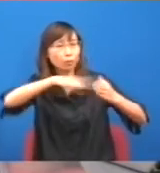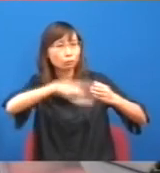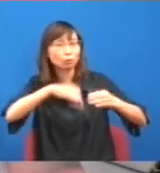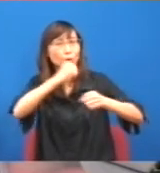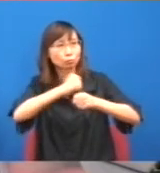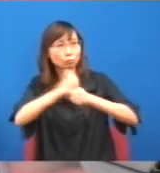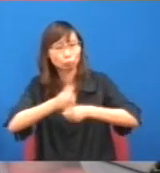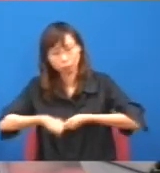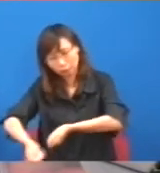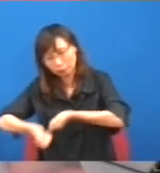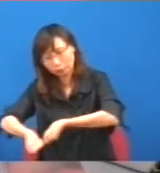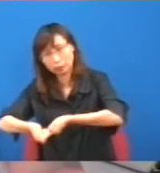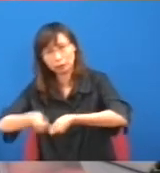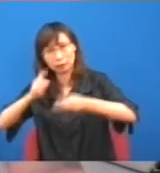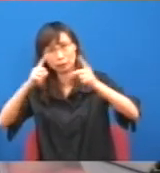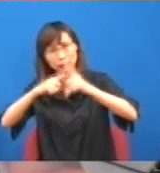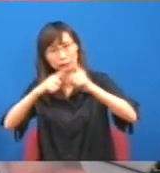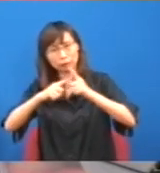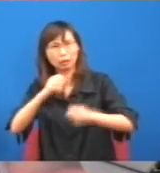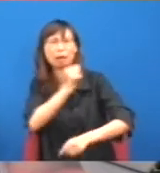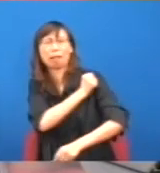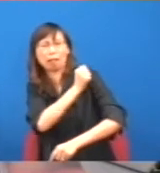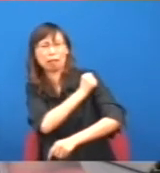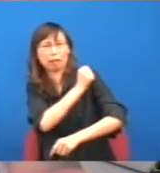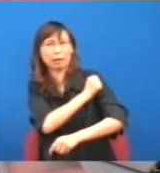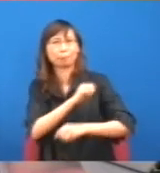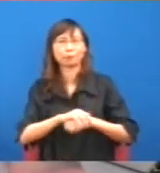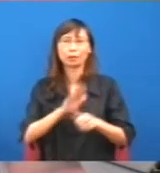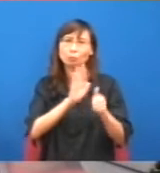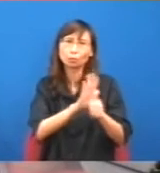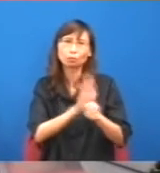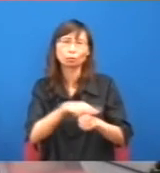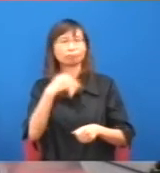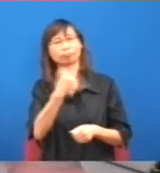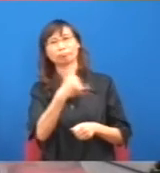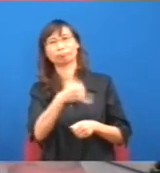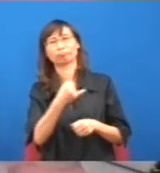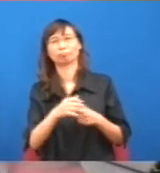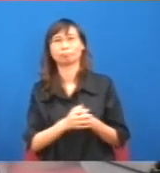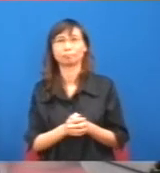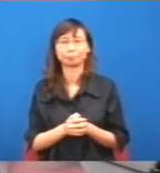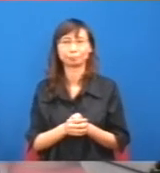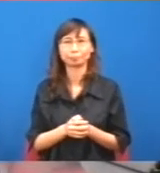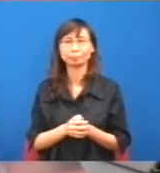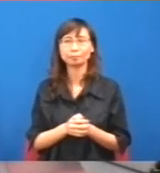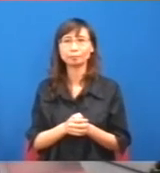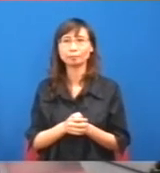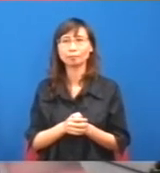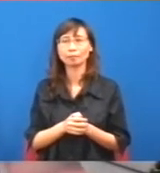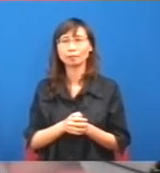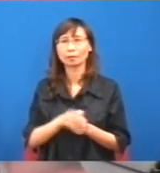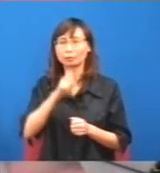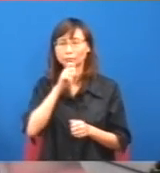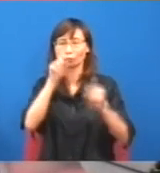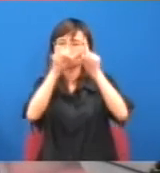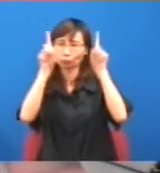的人肯定是拿命,我覺得物價指數是有問題,只是它整個操作是有問題,即是好像